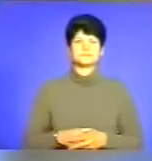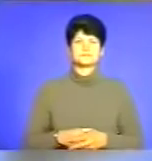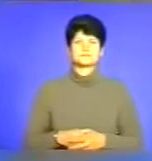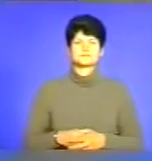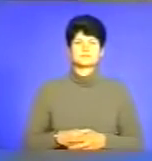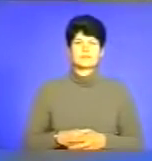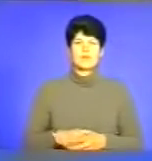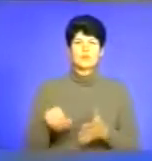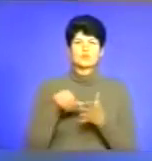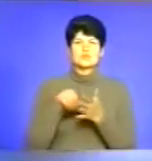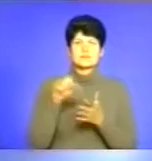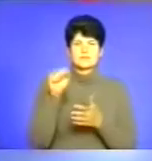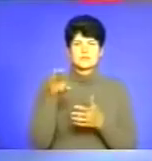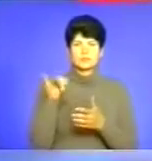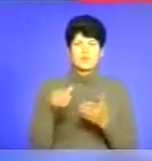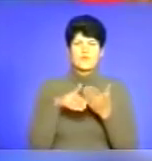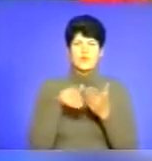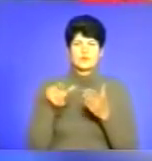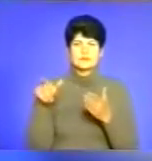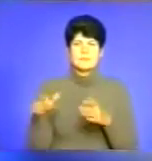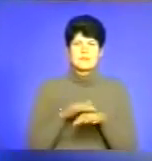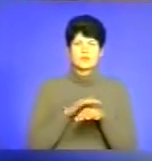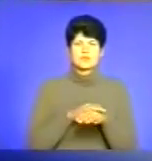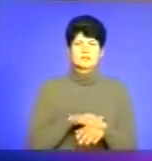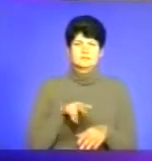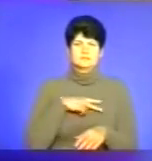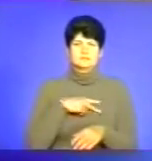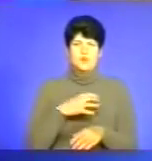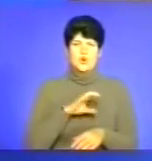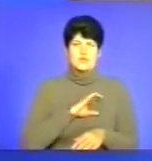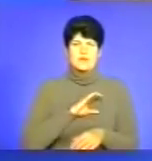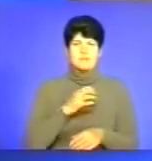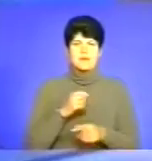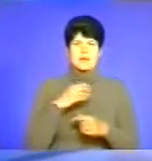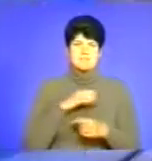Учасників АТО, волонтерів та благодійників у Тернополі нагородили орденами та медалями.